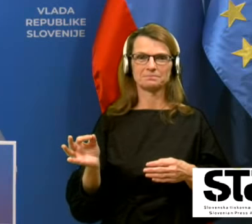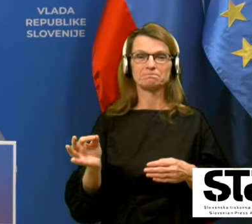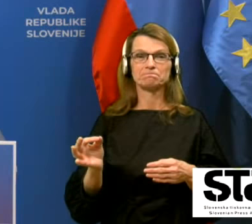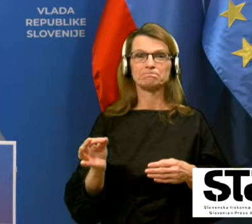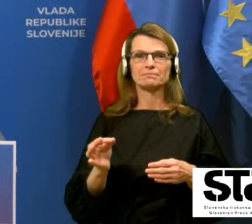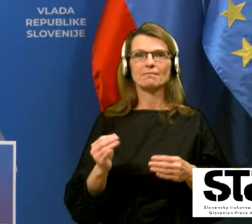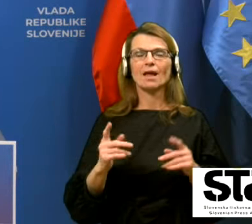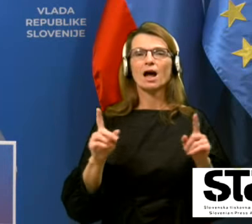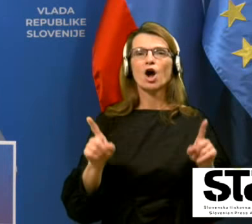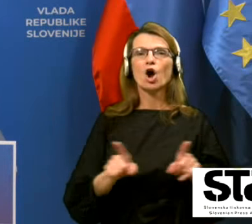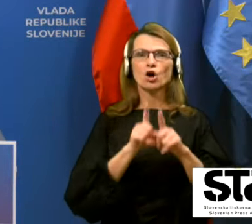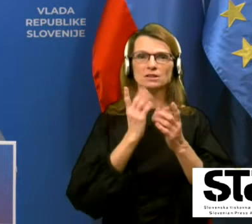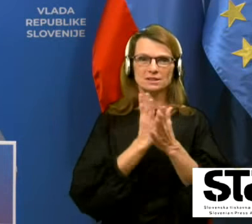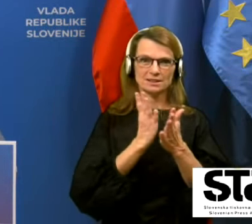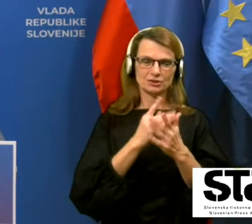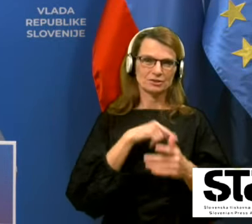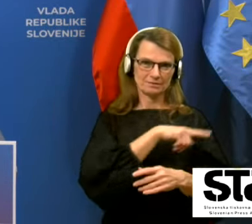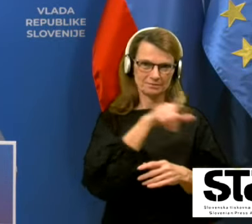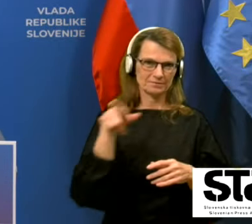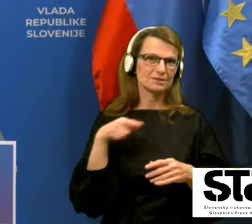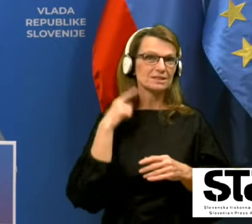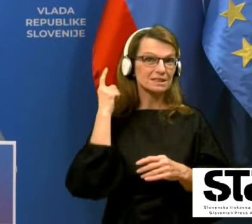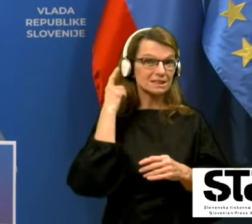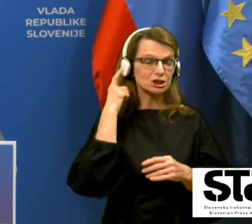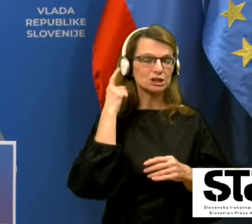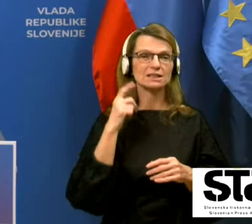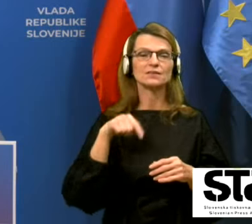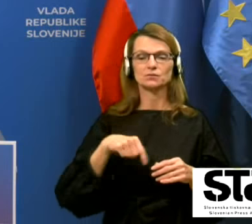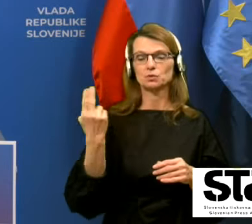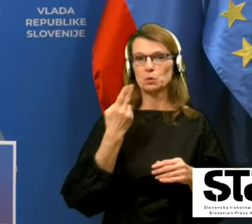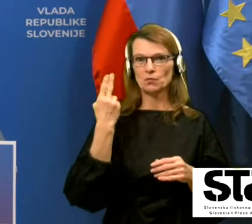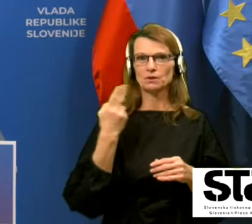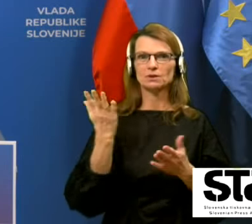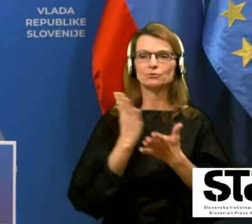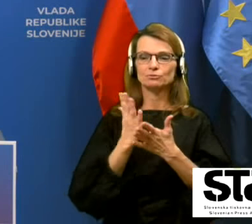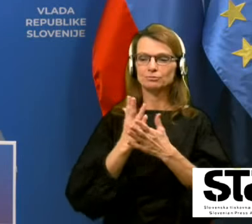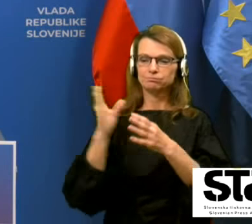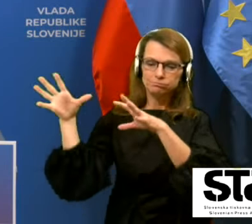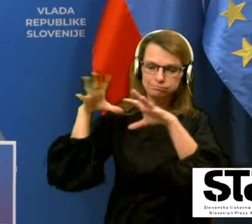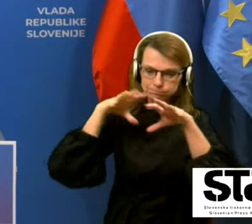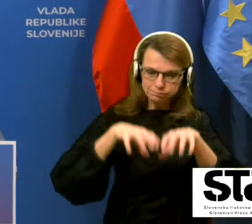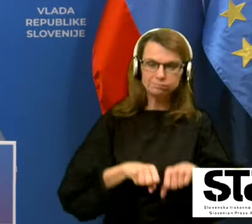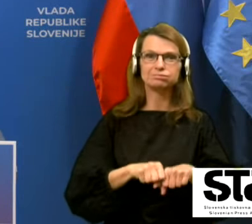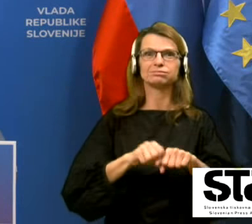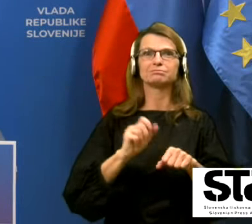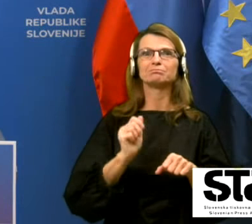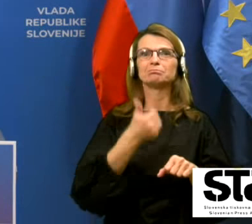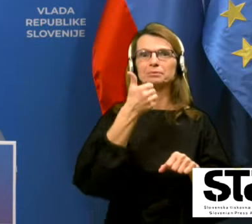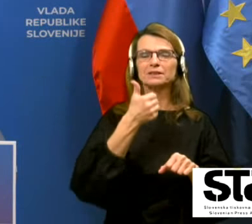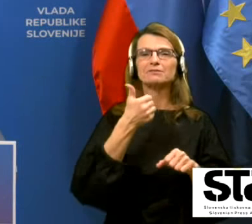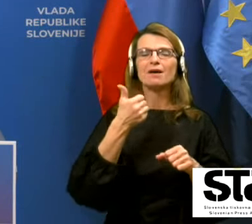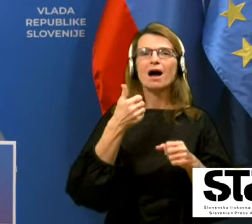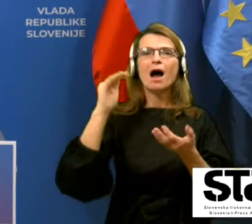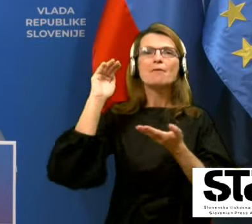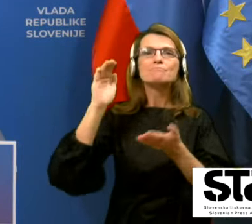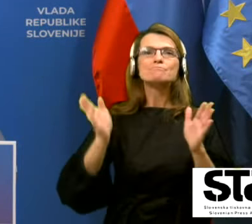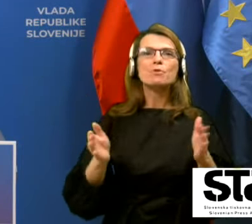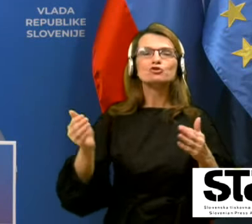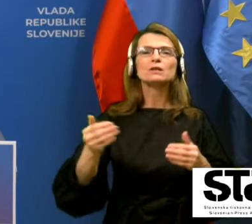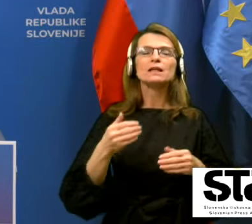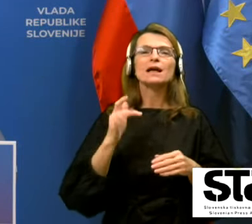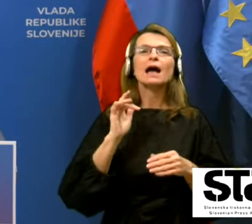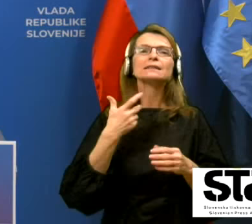Kot ste že slišali, je v Slovenijo prispela prva pošilka cepiva proti COVID